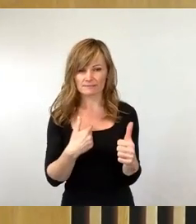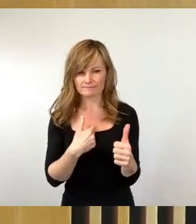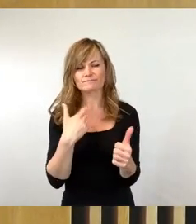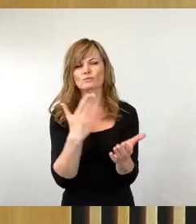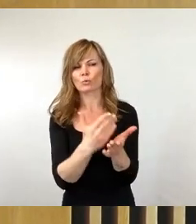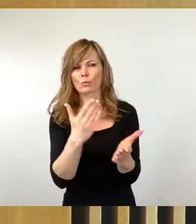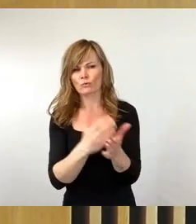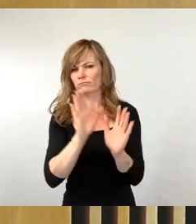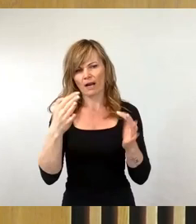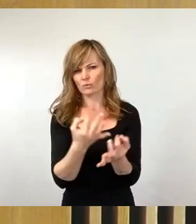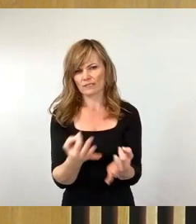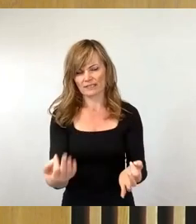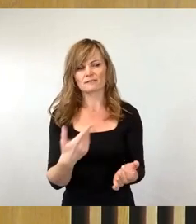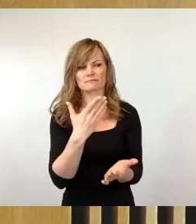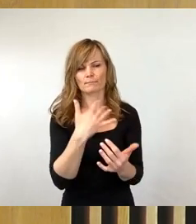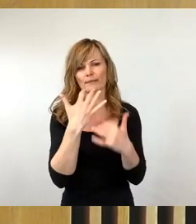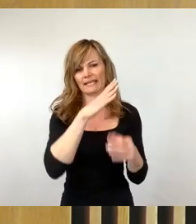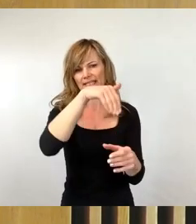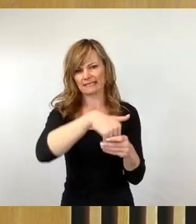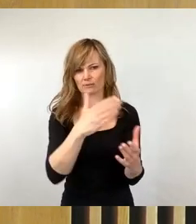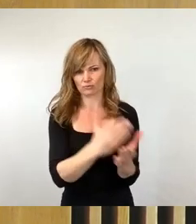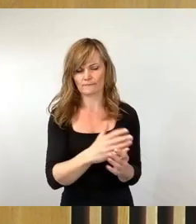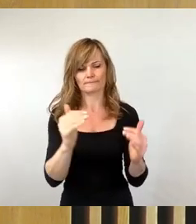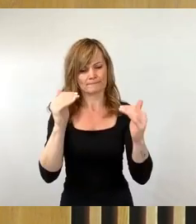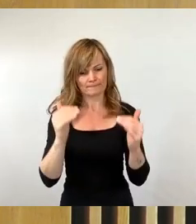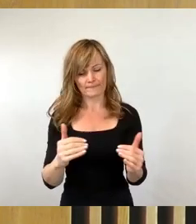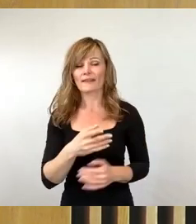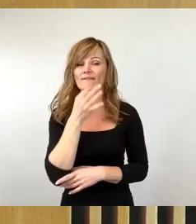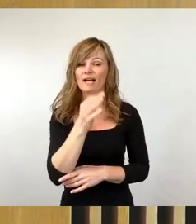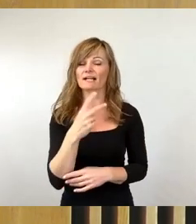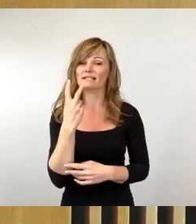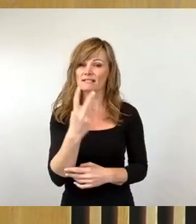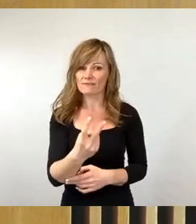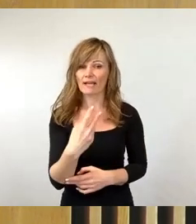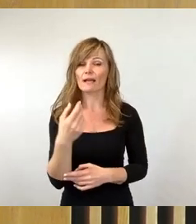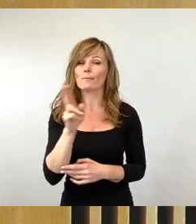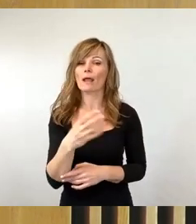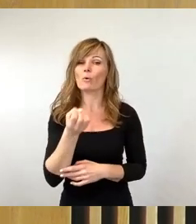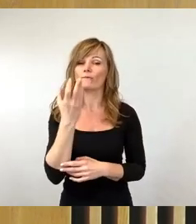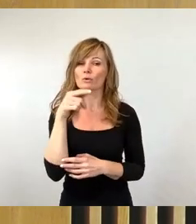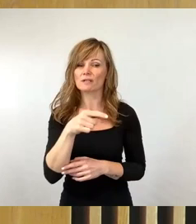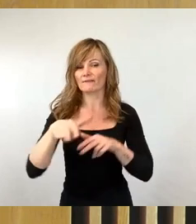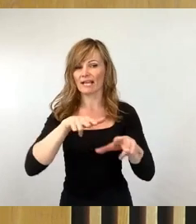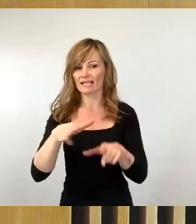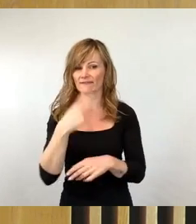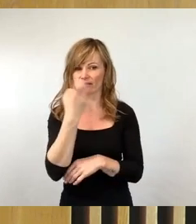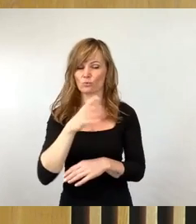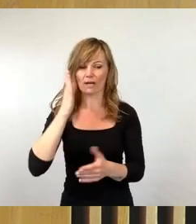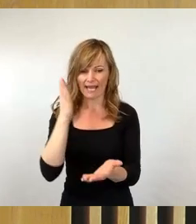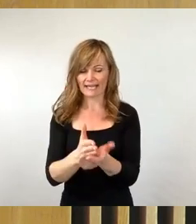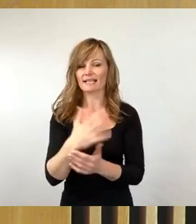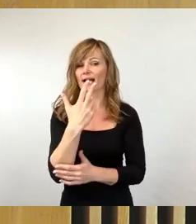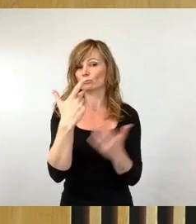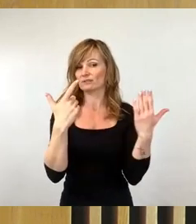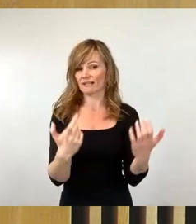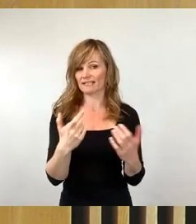gebracht haben. Frage 2, der Verkehrsversuch am Blauen Wunder endet nun am 28. April. Wieso wurden die